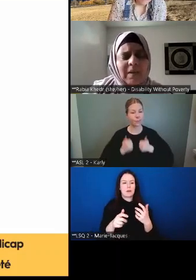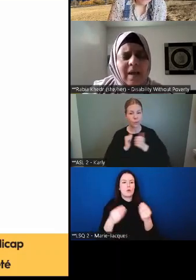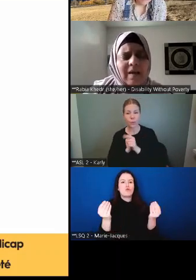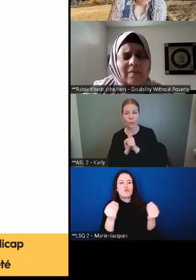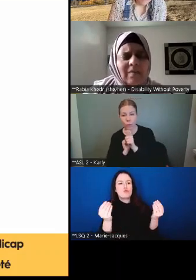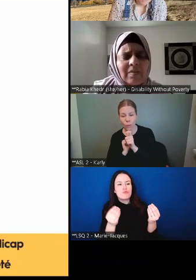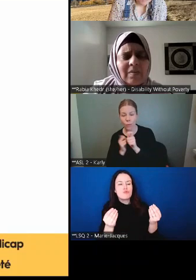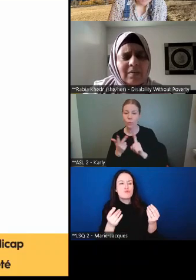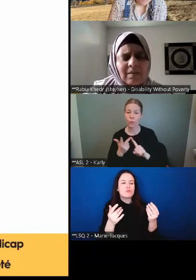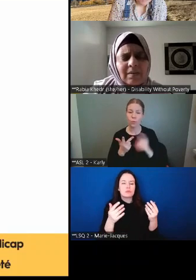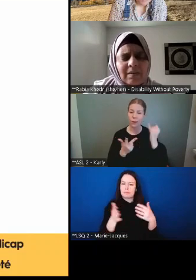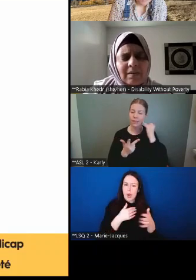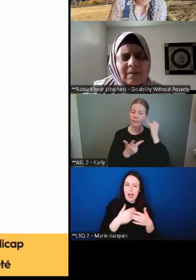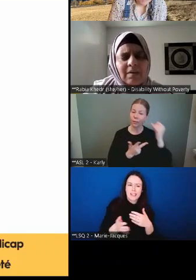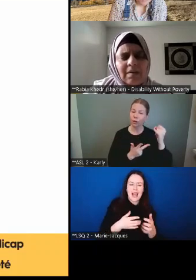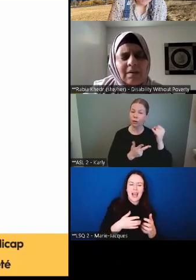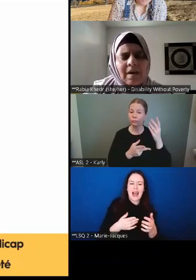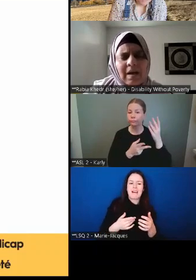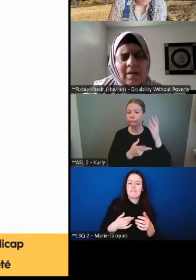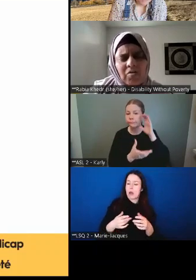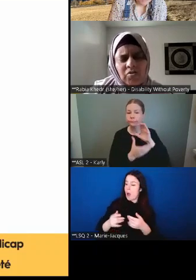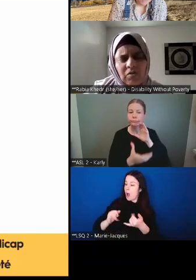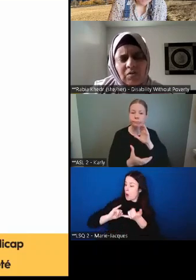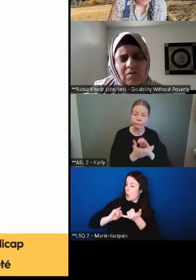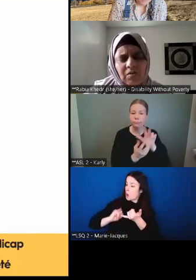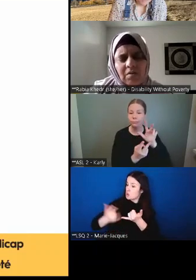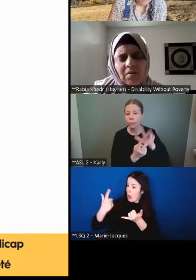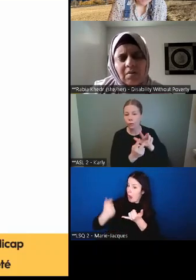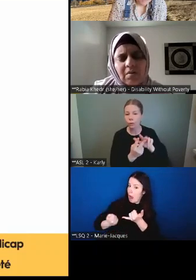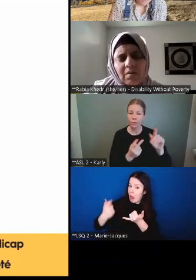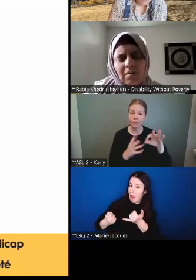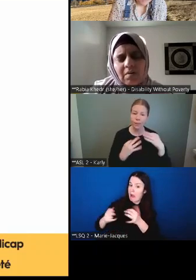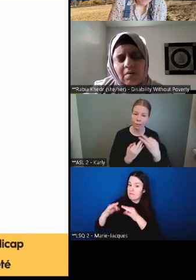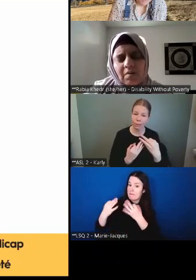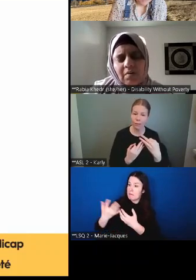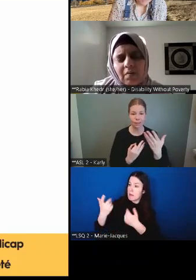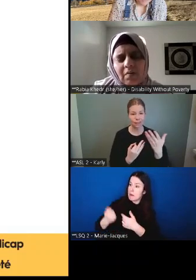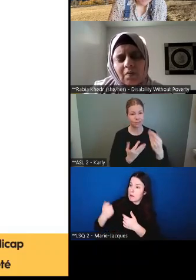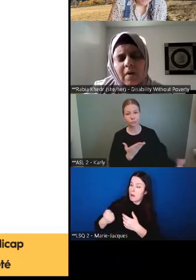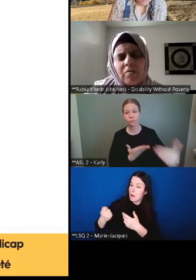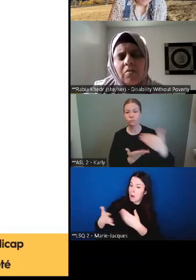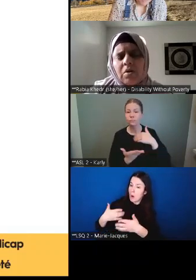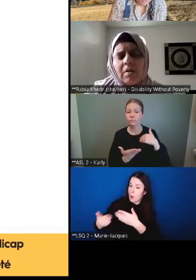combien d'argent leurs conjoints, conjointes ou leurs familles gagnent et